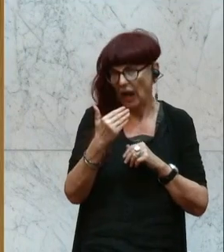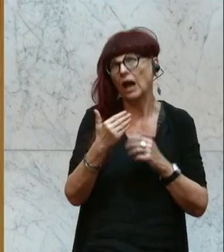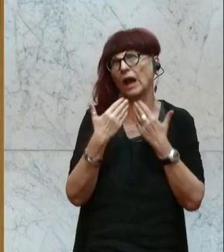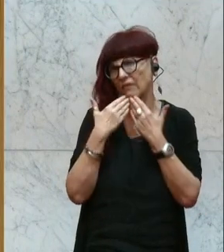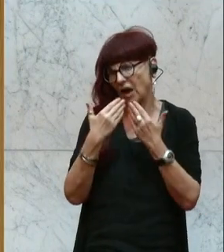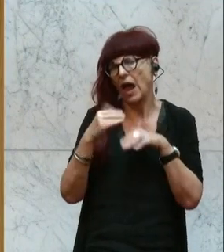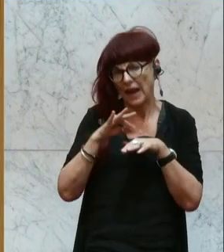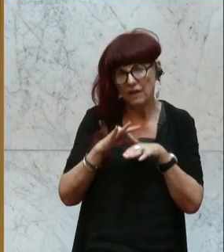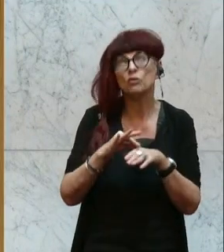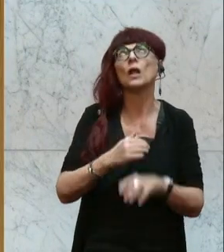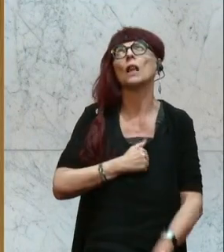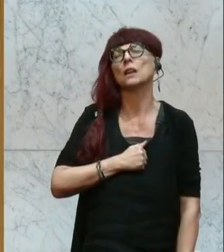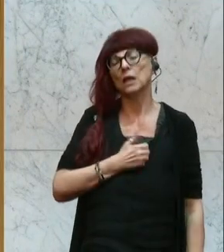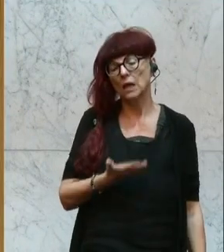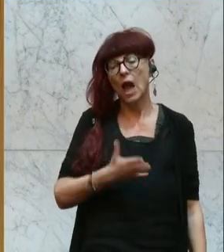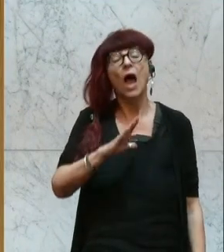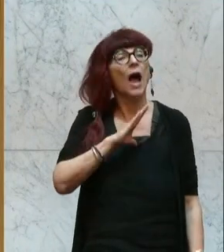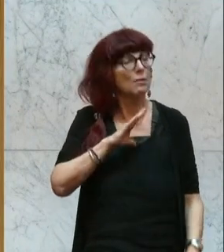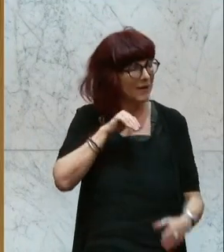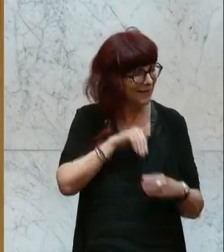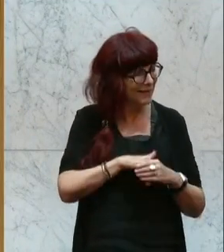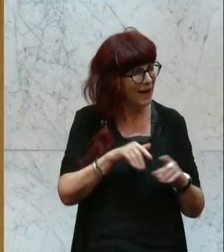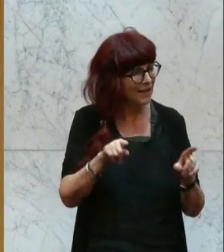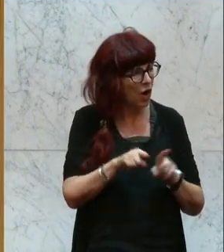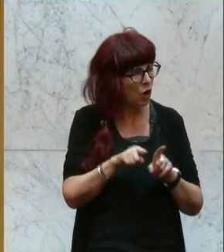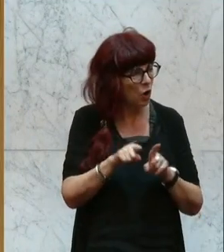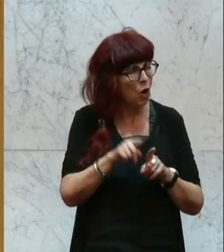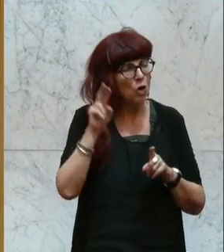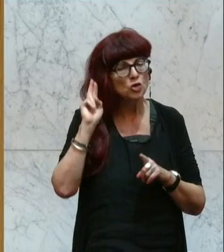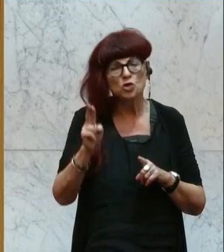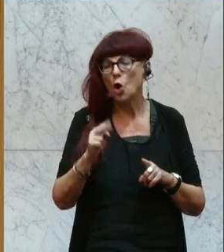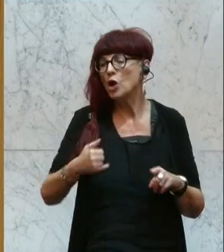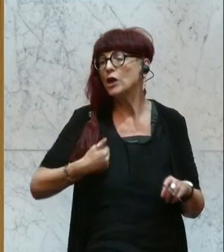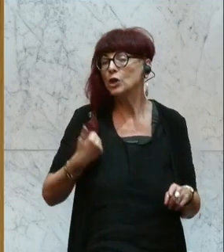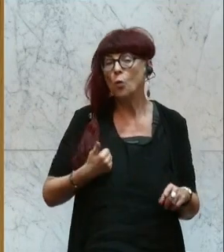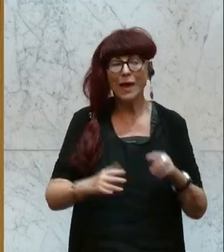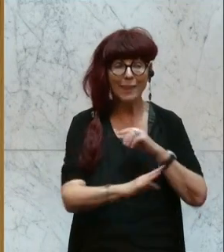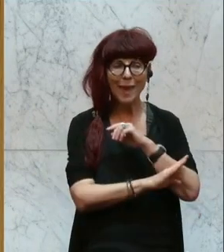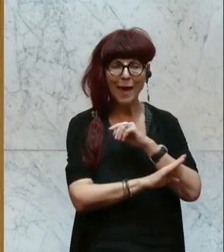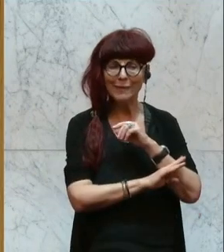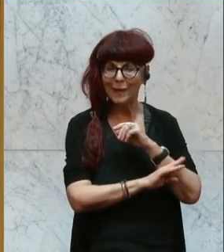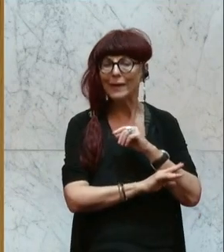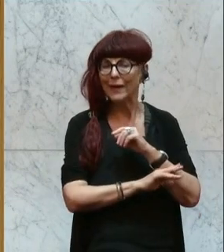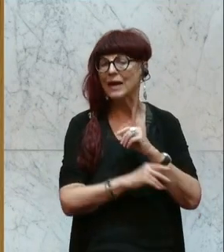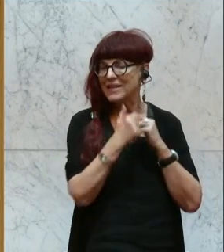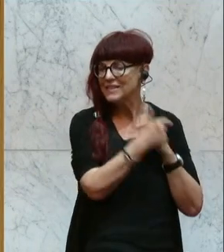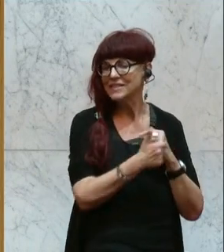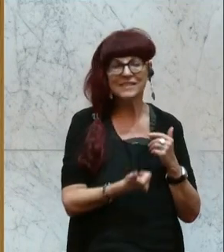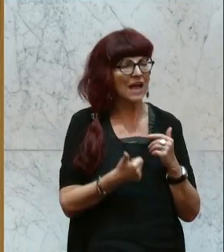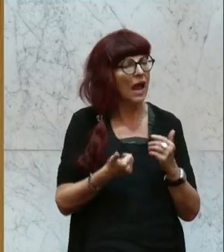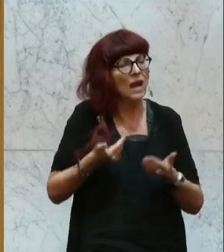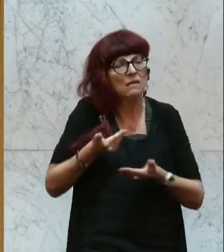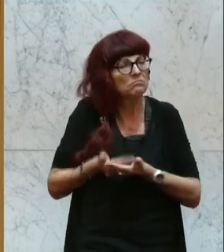haben, aber wo es darum geht, dass auch die Honorierung der jungen Lehrlinge angepasst wird an andere Lehrberufe,